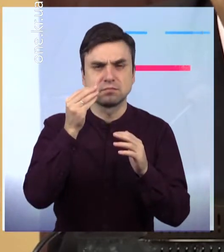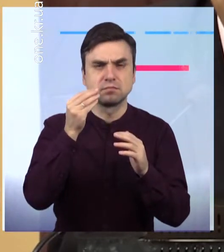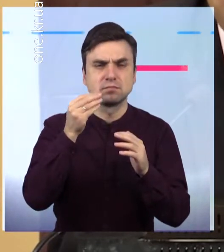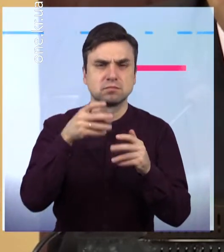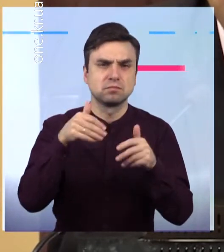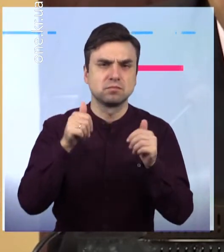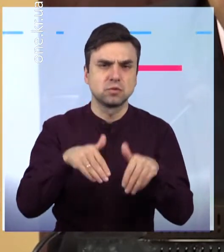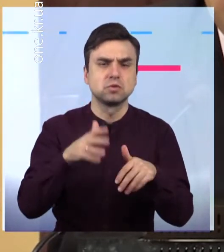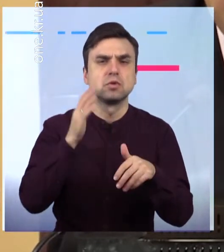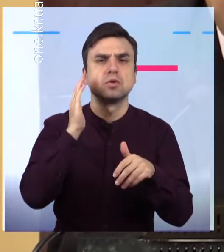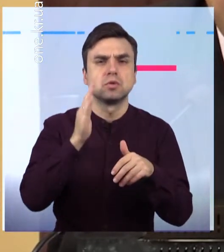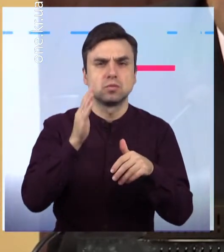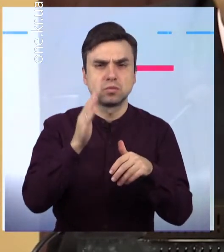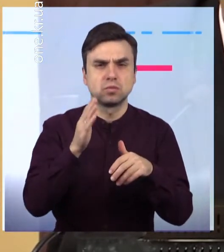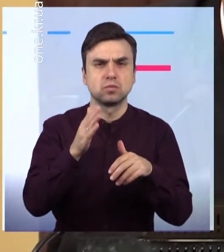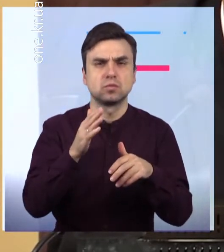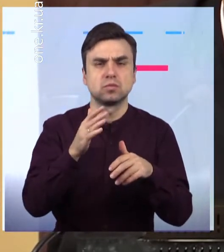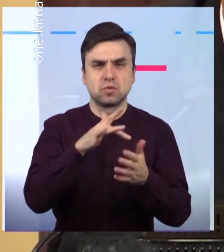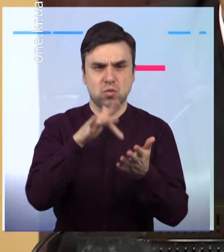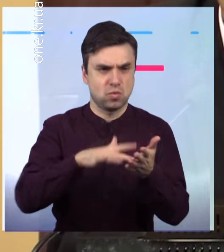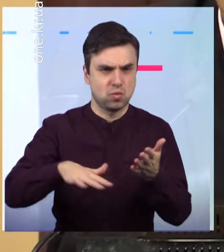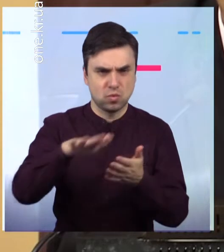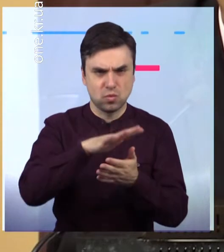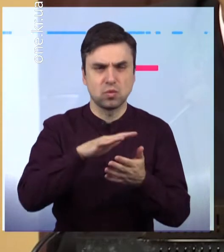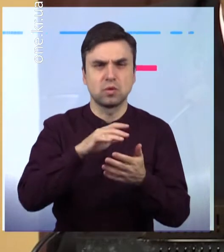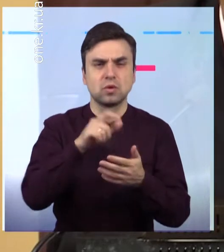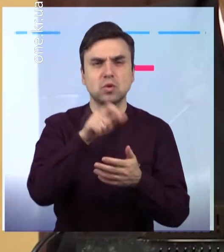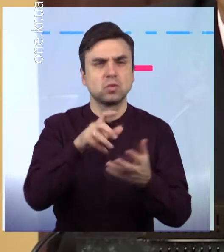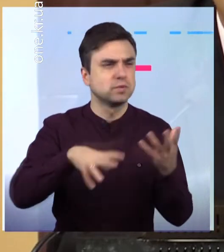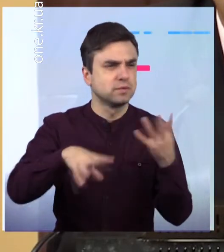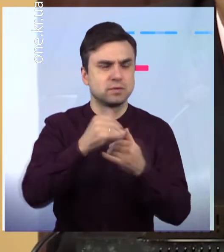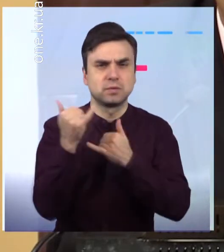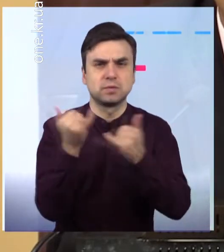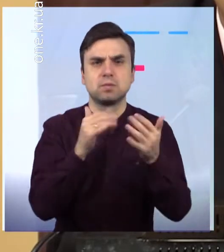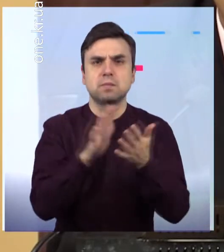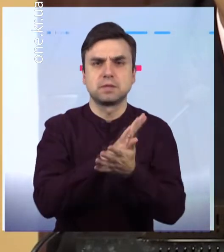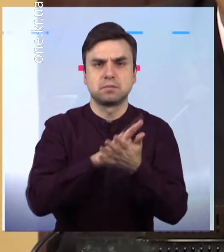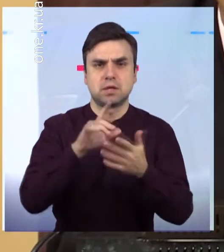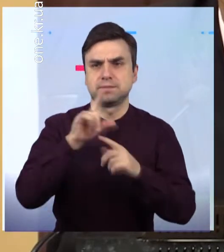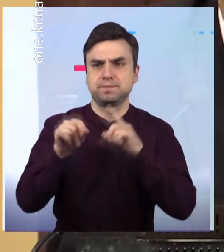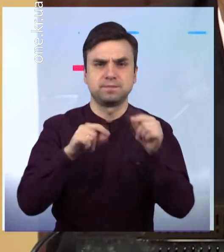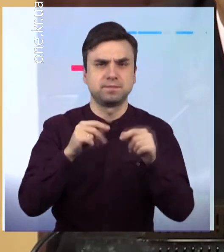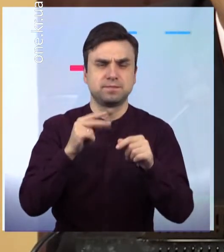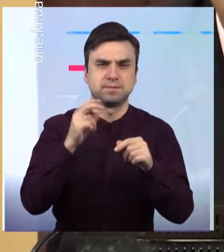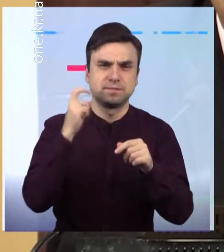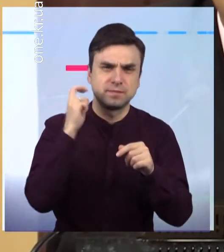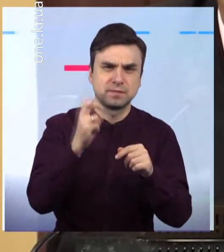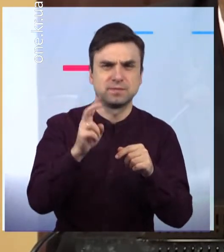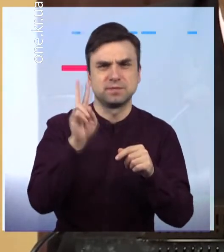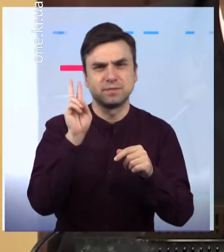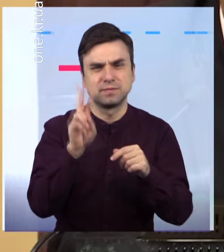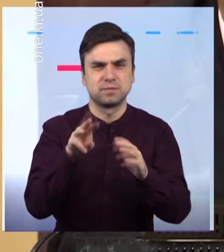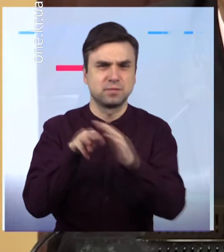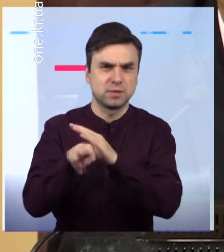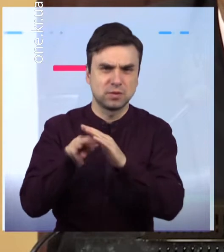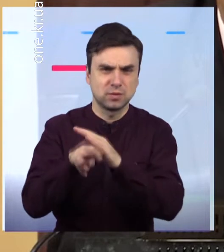безкоштовний проїзд для всіх приближців Але з 1 січня ми не даємо вже деякі категорії до цієї форми Те,